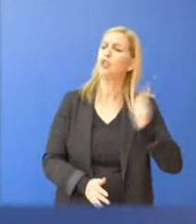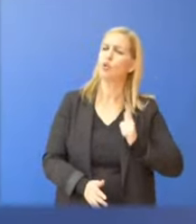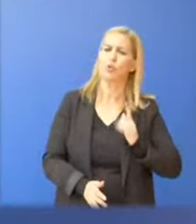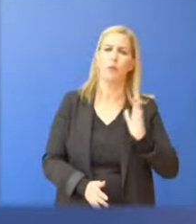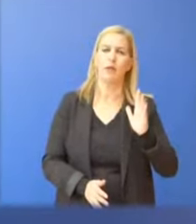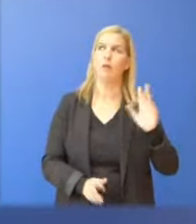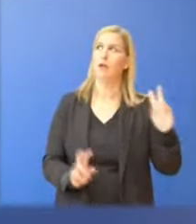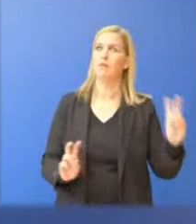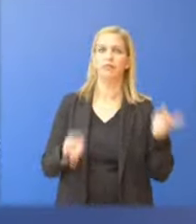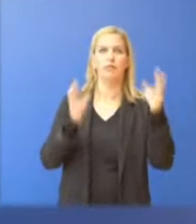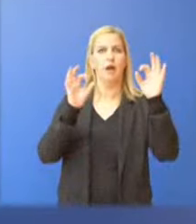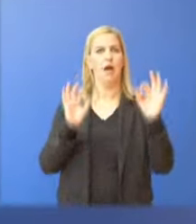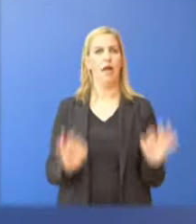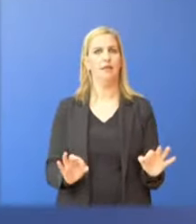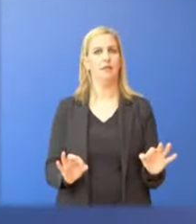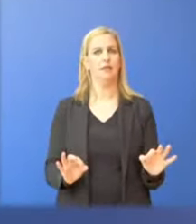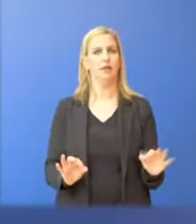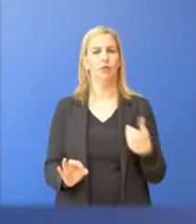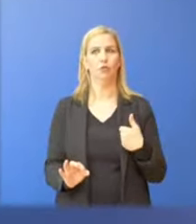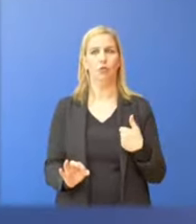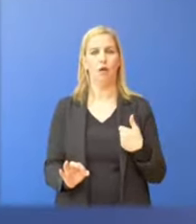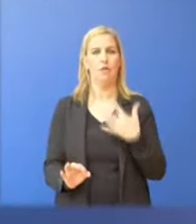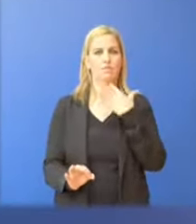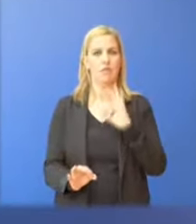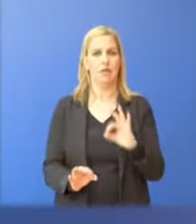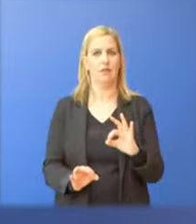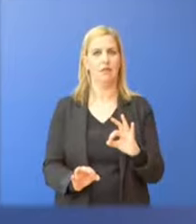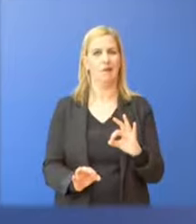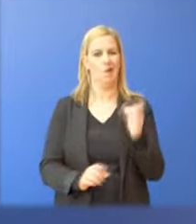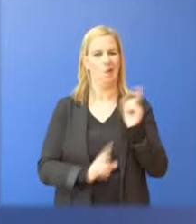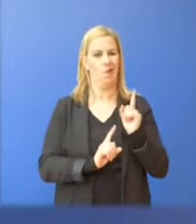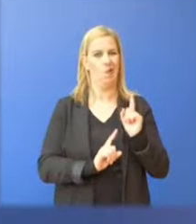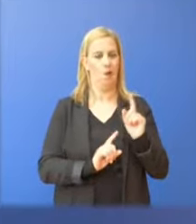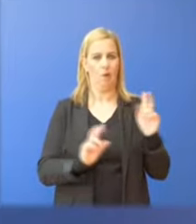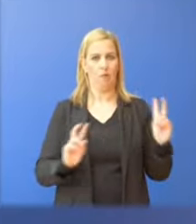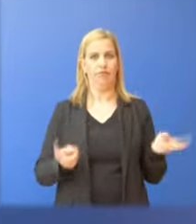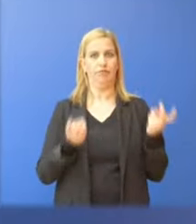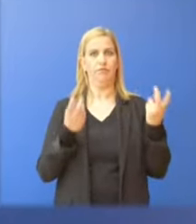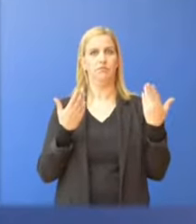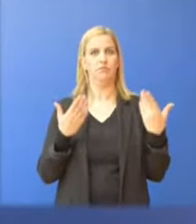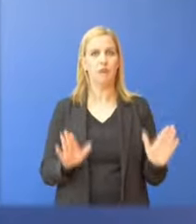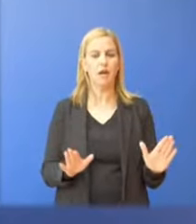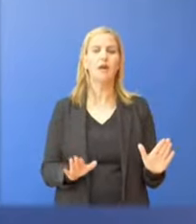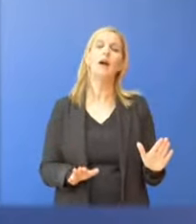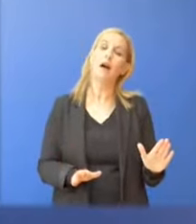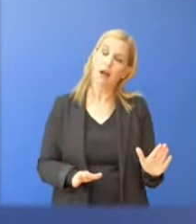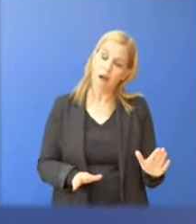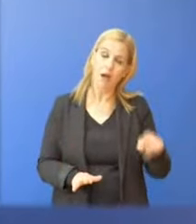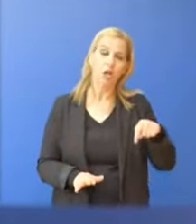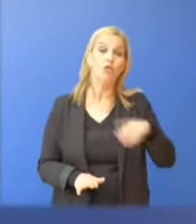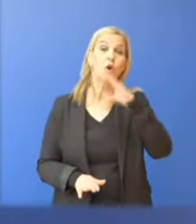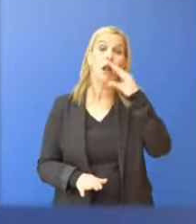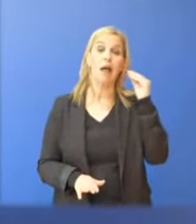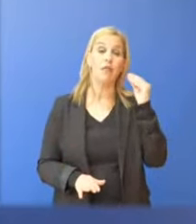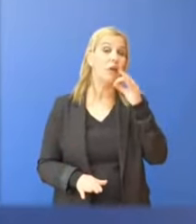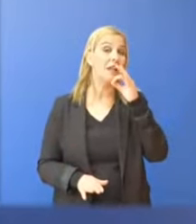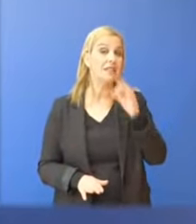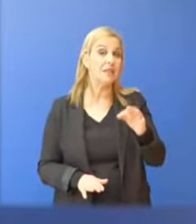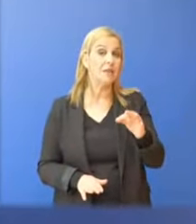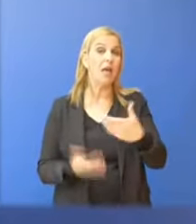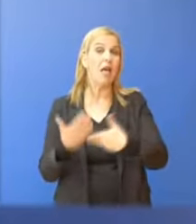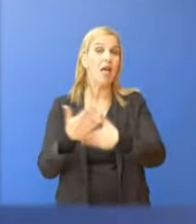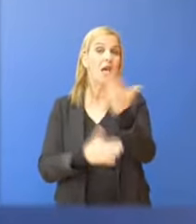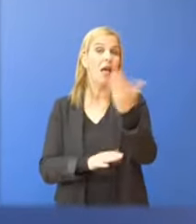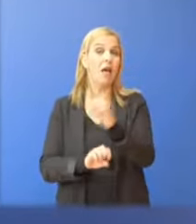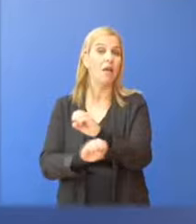αποκαλύφθηκαν, αυτοί που θέλουν δικαιοσύνη και αλήθεια κάναν παιχνίδια στο παρασκήνιο, έφερε στη Βουλή ως επιχείρημα ένα δημοσίευμα για